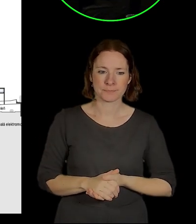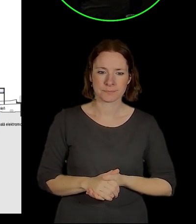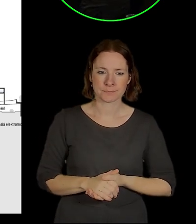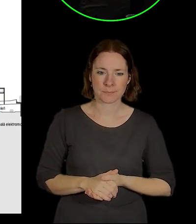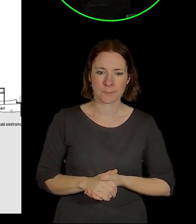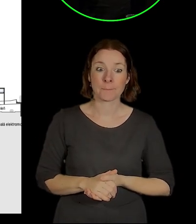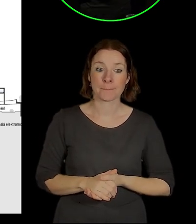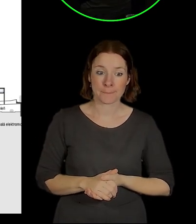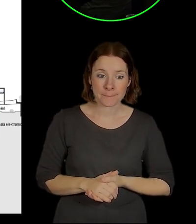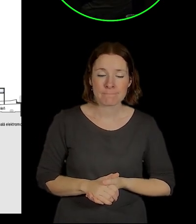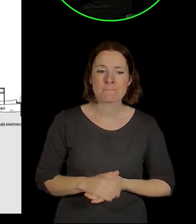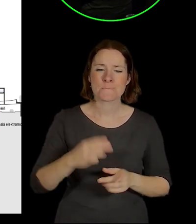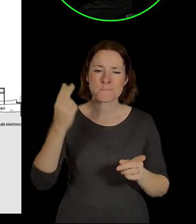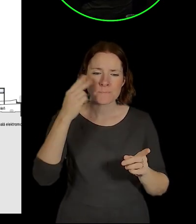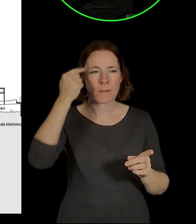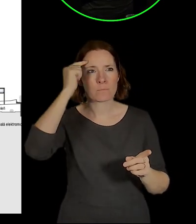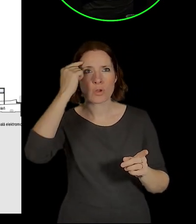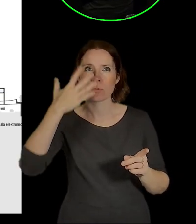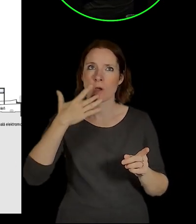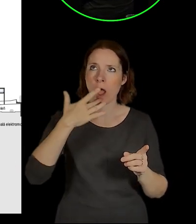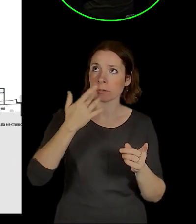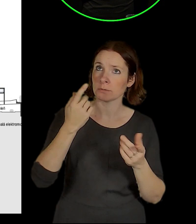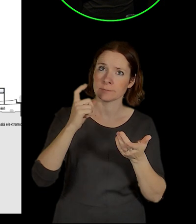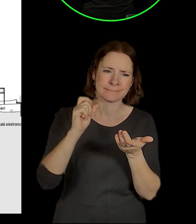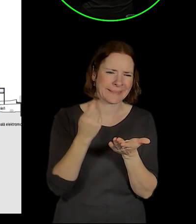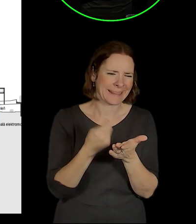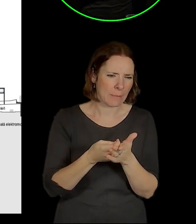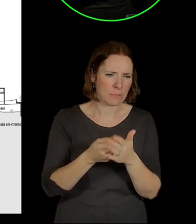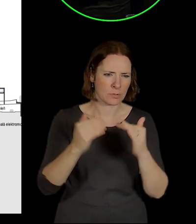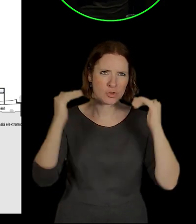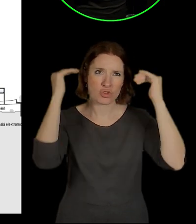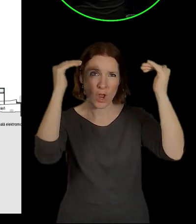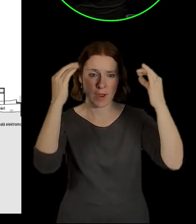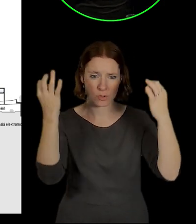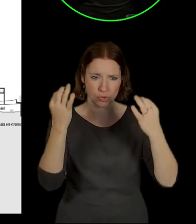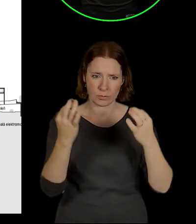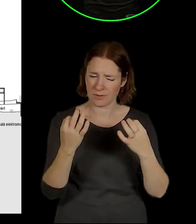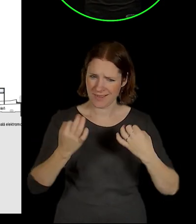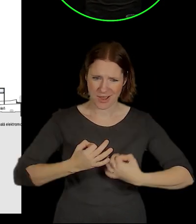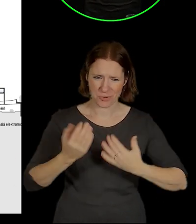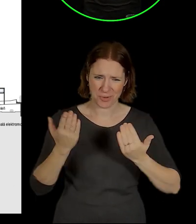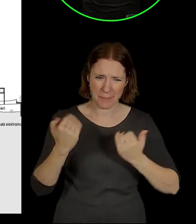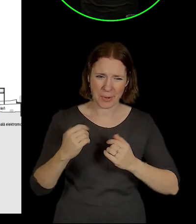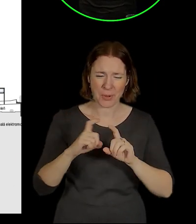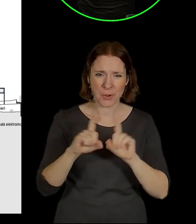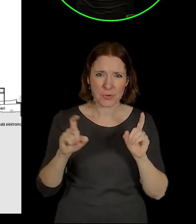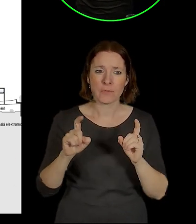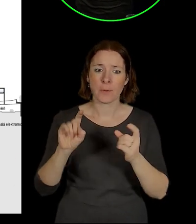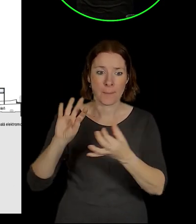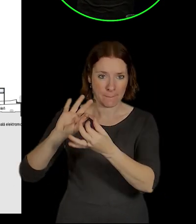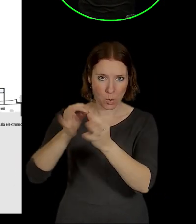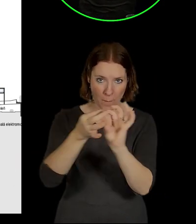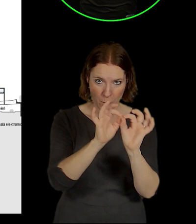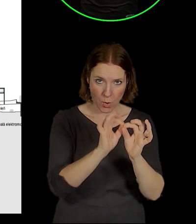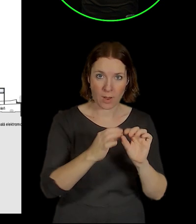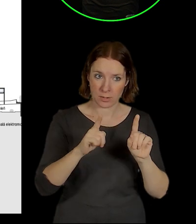Pak jsme samozřejmě začali přemýšlet, jaká střecha to bude, to už nebylo vůbec jednoduché, hlavně v té době jsme byli rádi, když propůjeme ty věci funkčně, aby